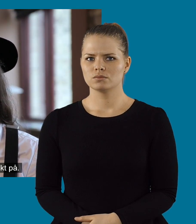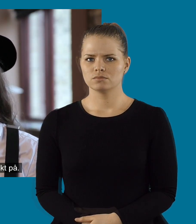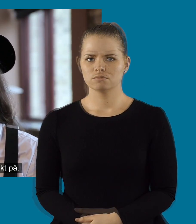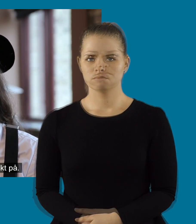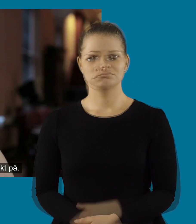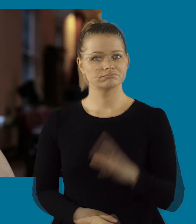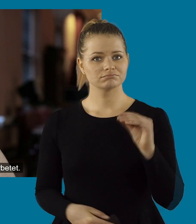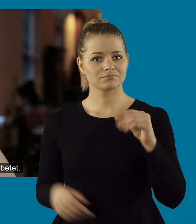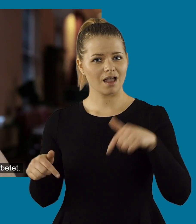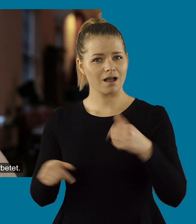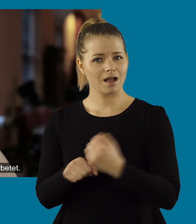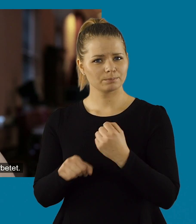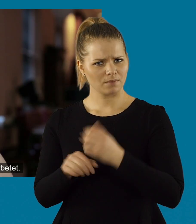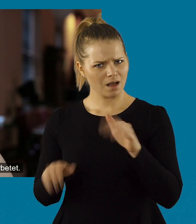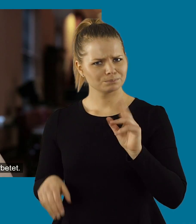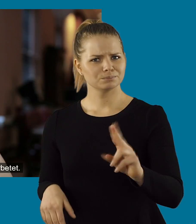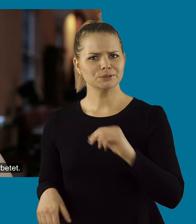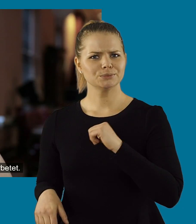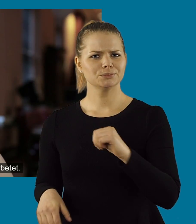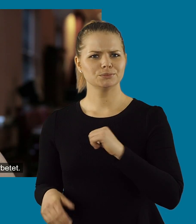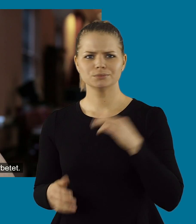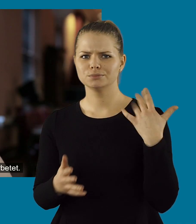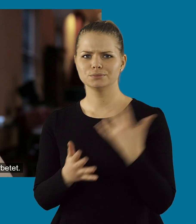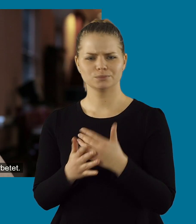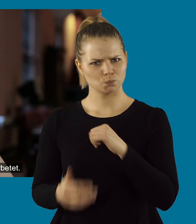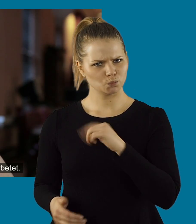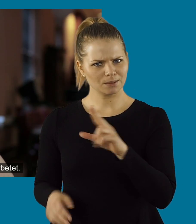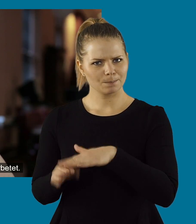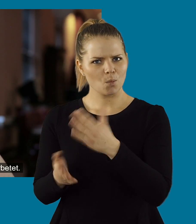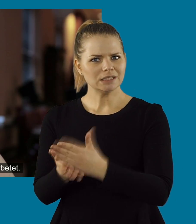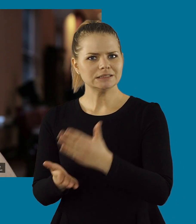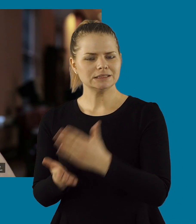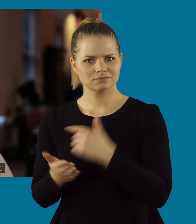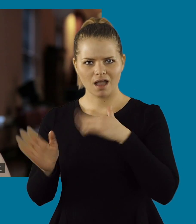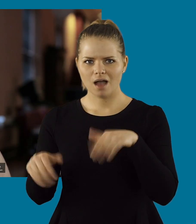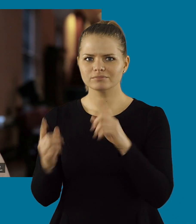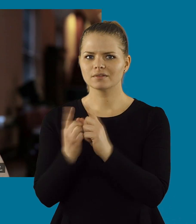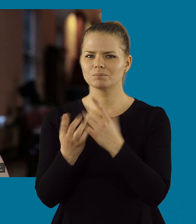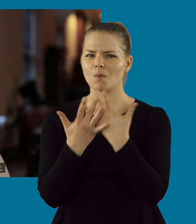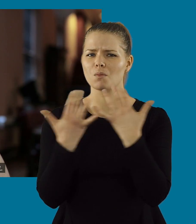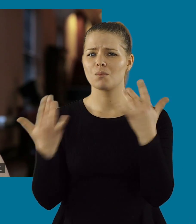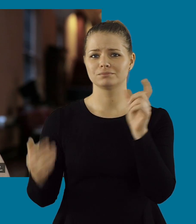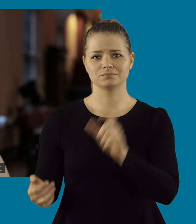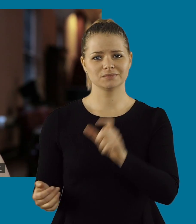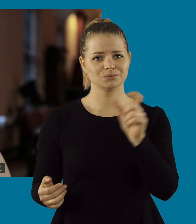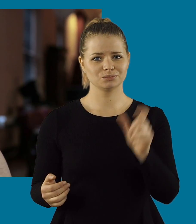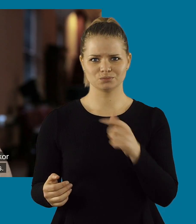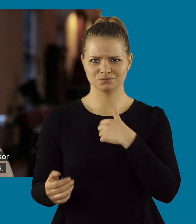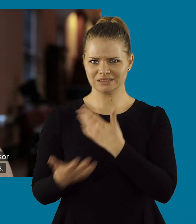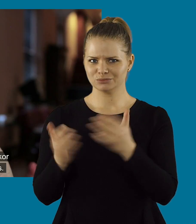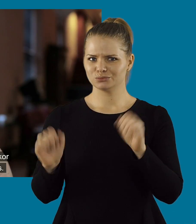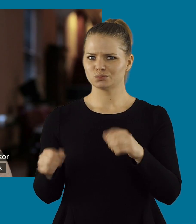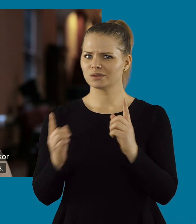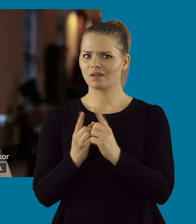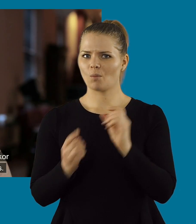har tänkt på. Det har varit väldigt, väldigt roligt det här arbetet. Det är roligt när det är på riktigt. Jag har